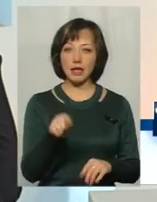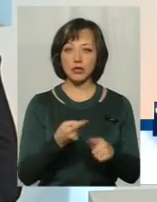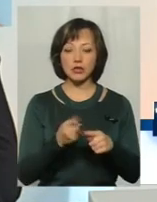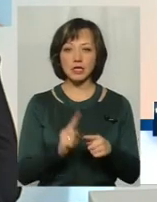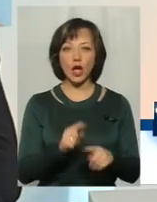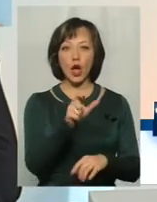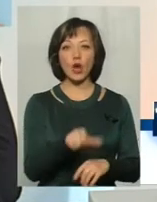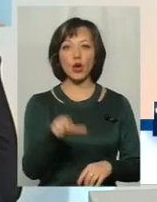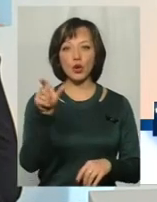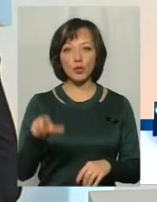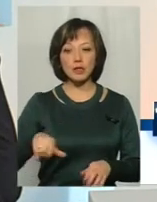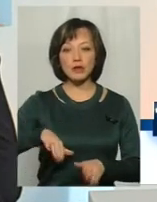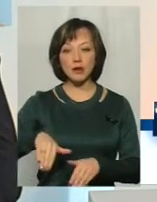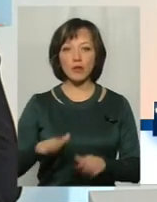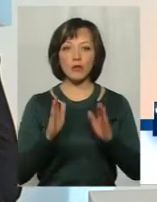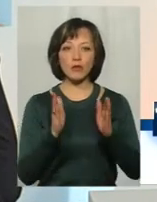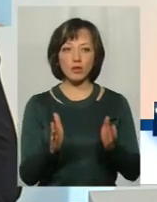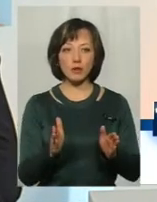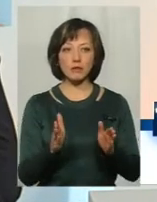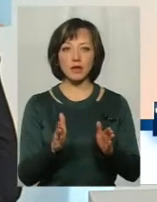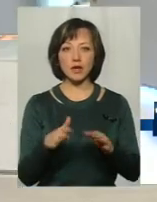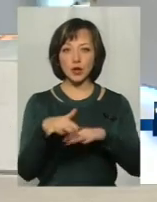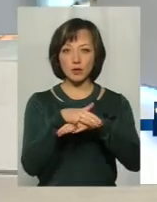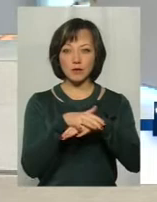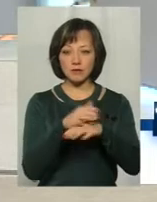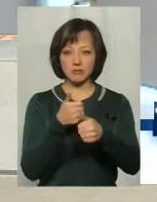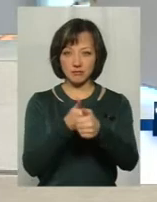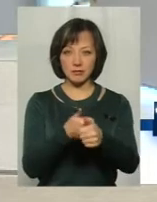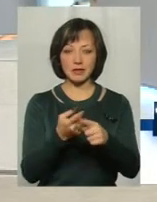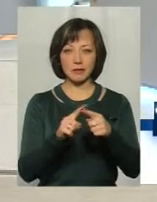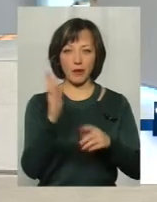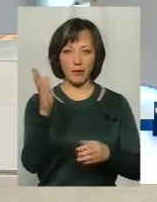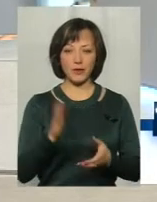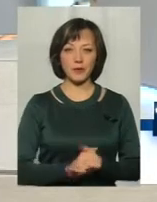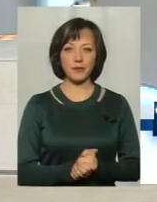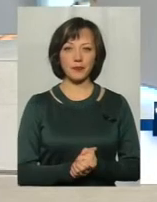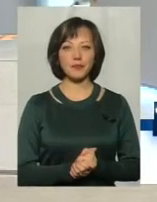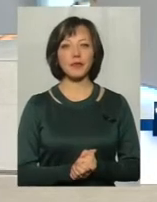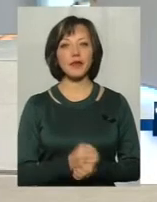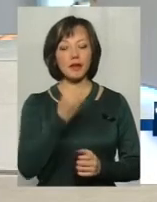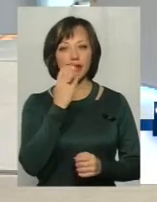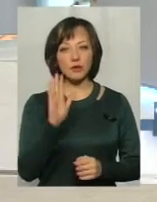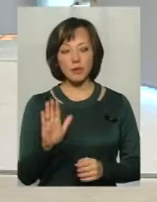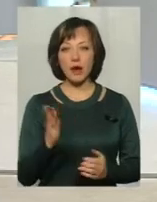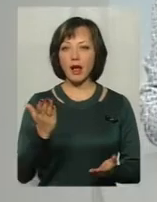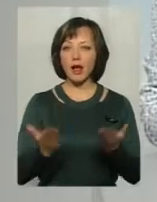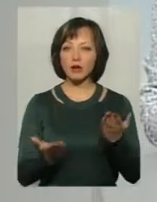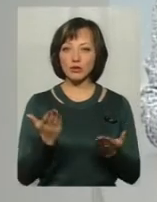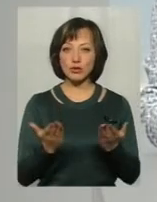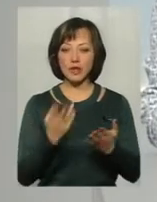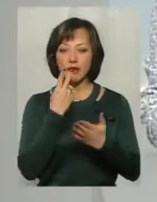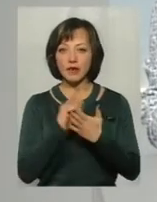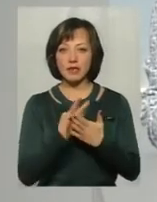люди, за яким потім будуть тягнутися висоцям. Те, що на них це майбутнє. Добре. Якщо